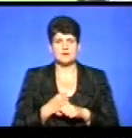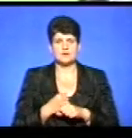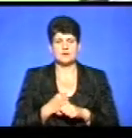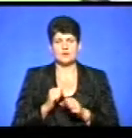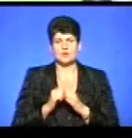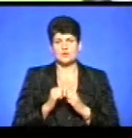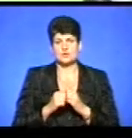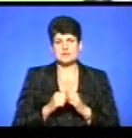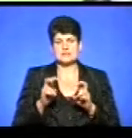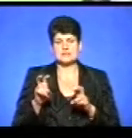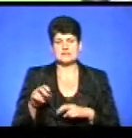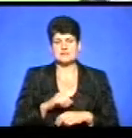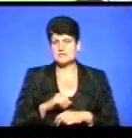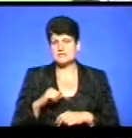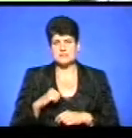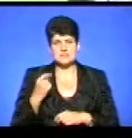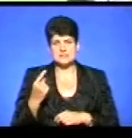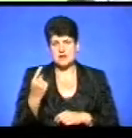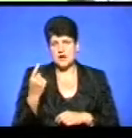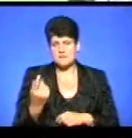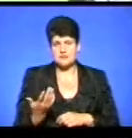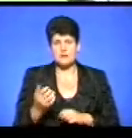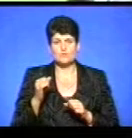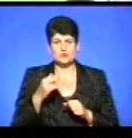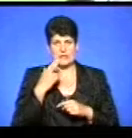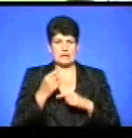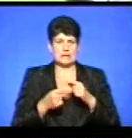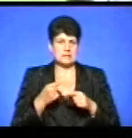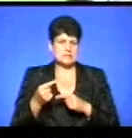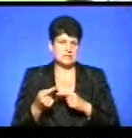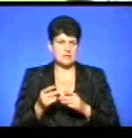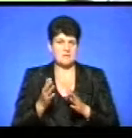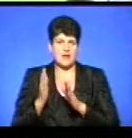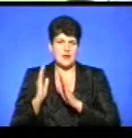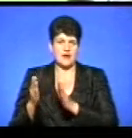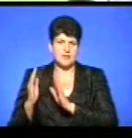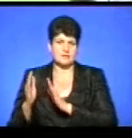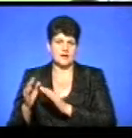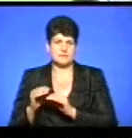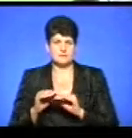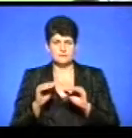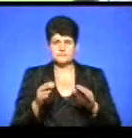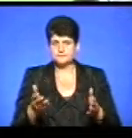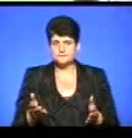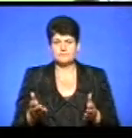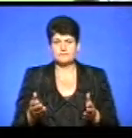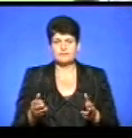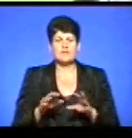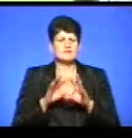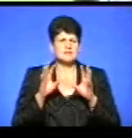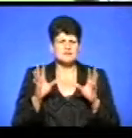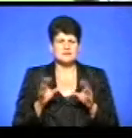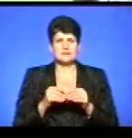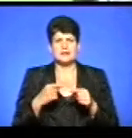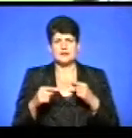кожен сидів сам. Також можна і з звичайними, традиційними рядами парти ставити. Взагалі, для різного